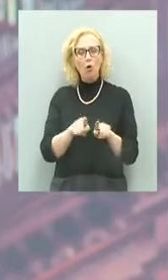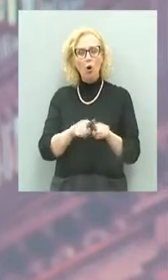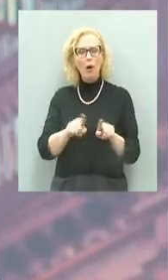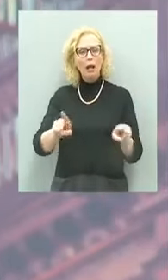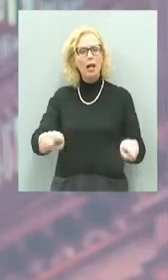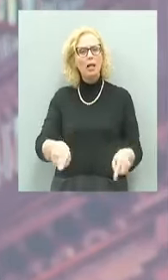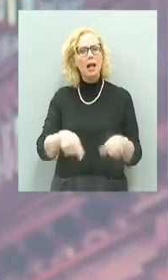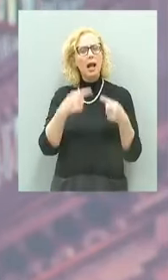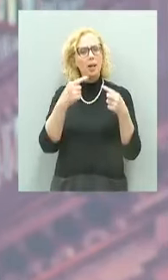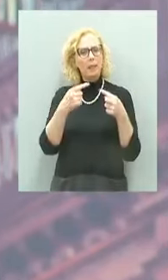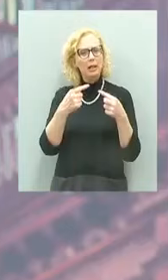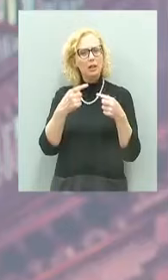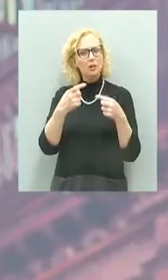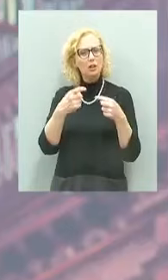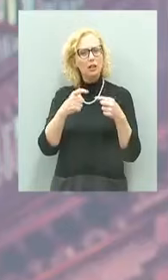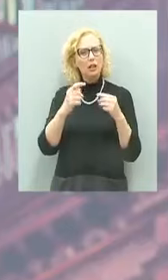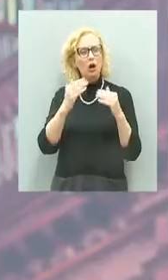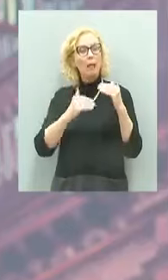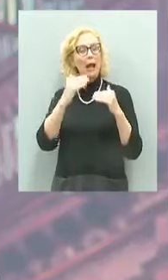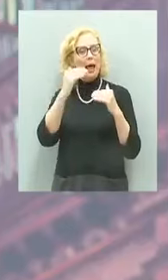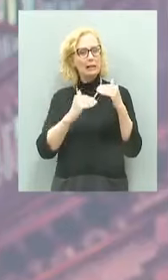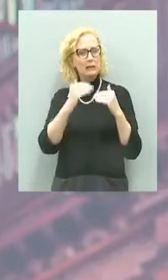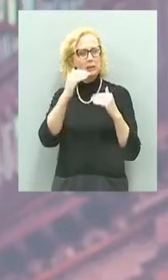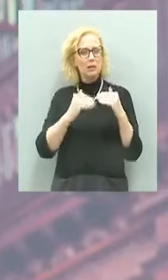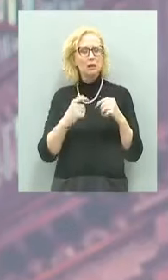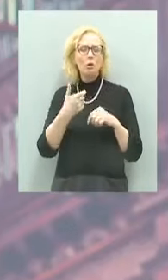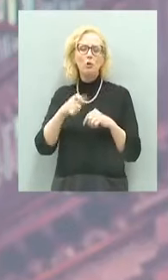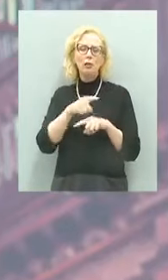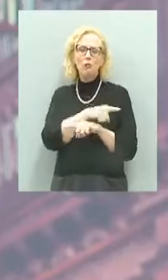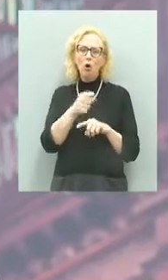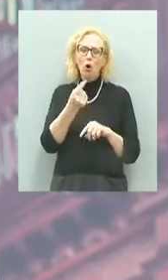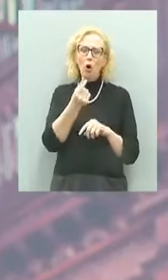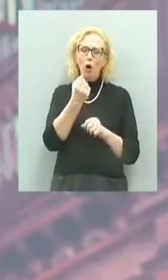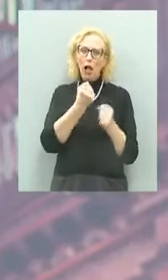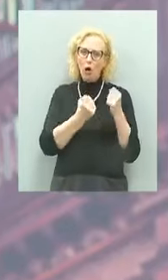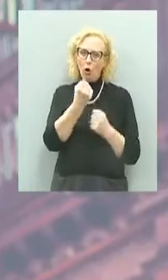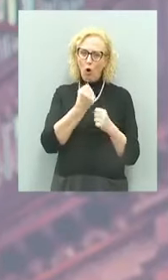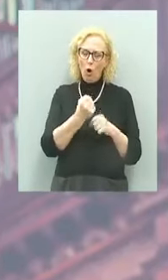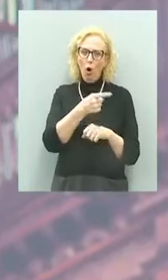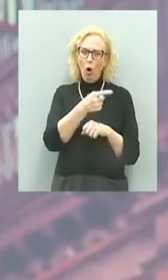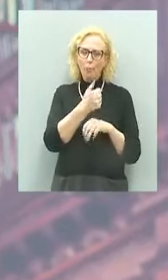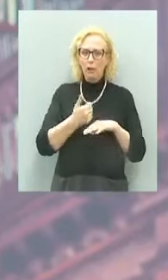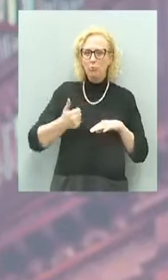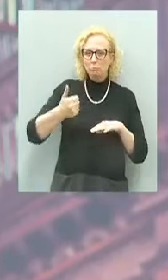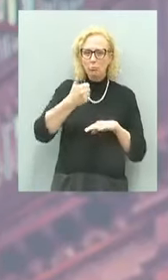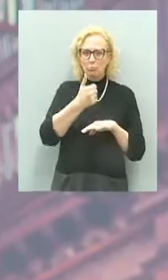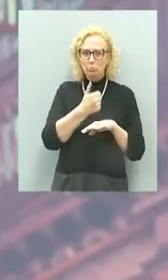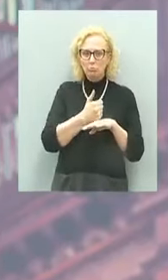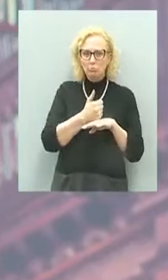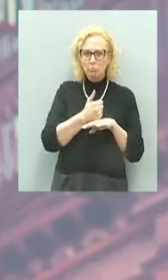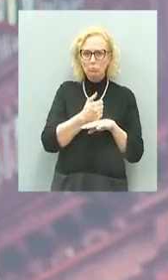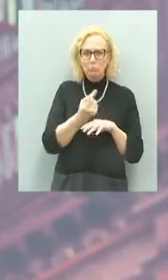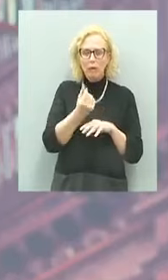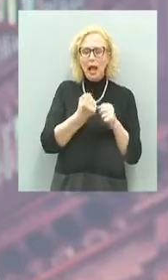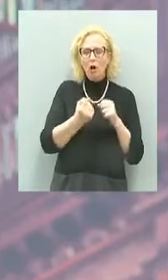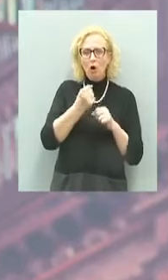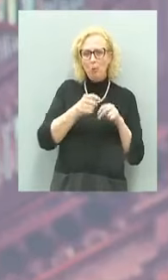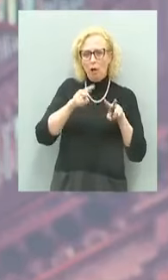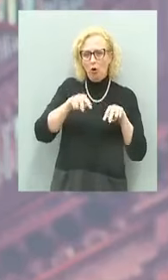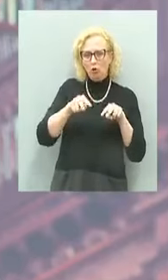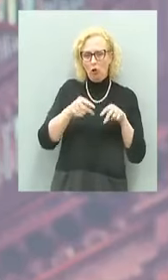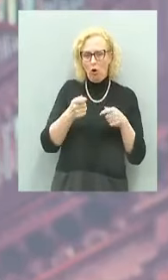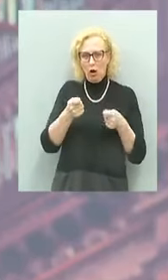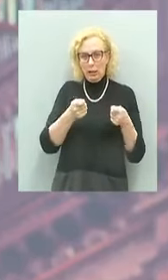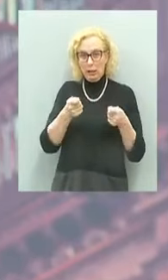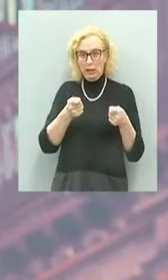perché appartengono alle classi economiche che controllano l'economia, che dominano